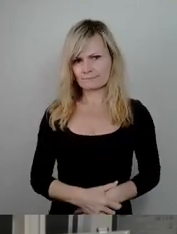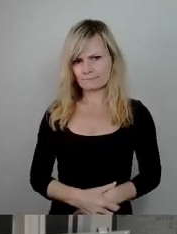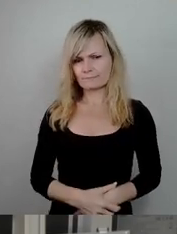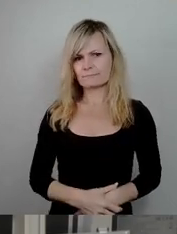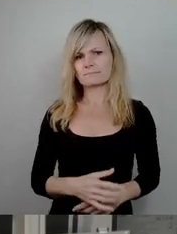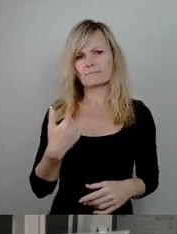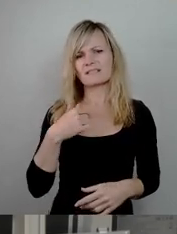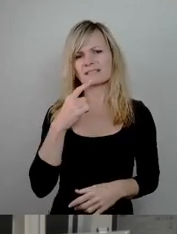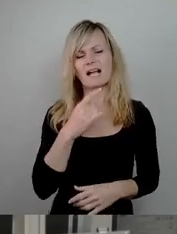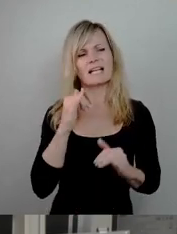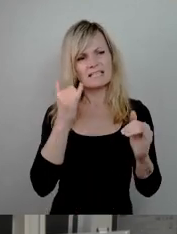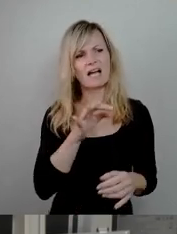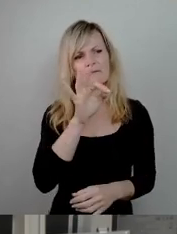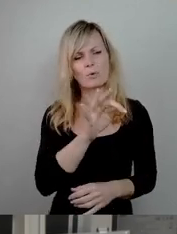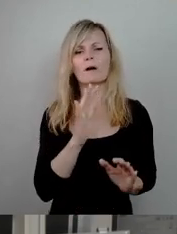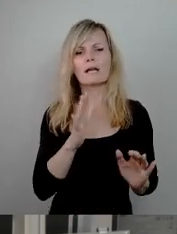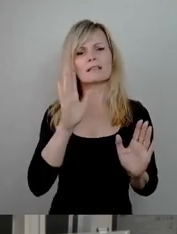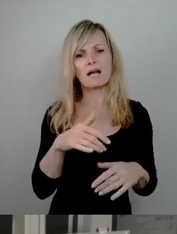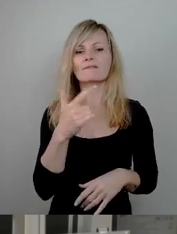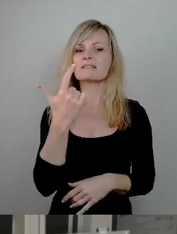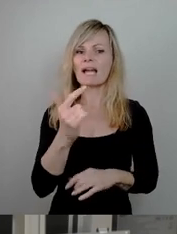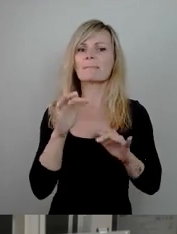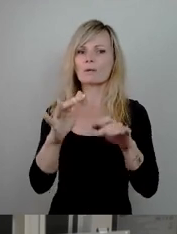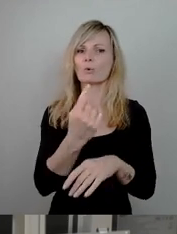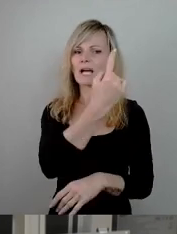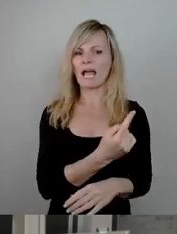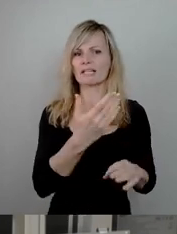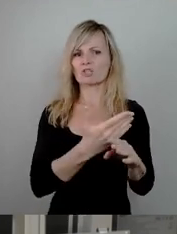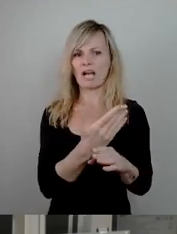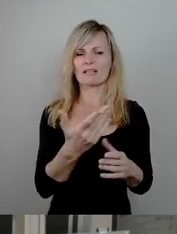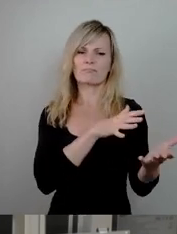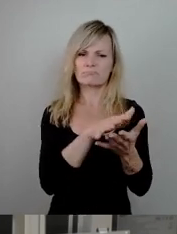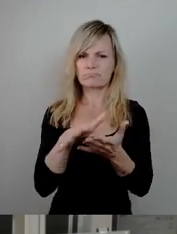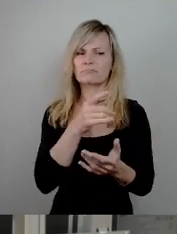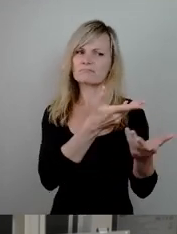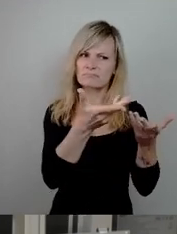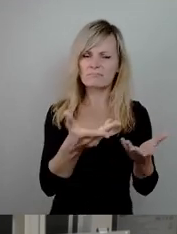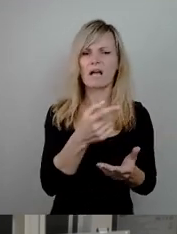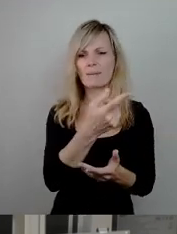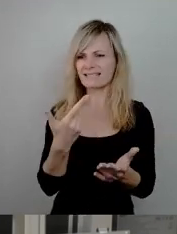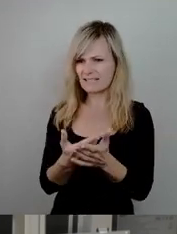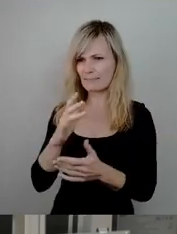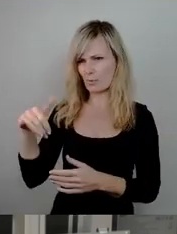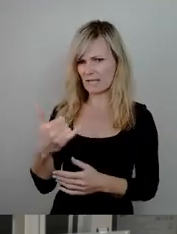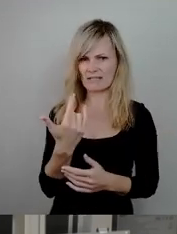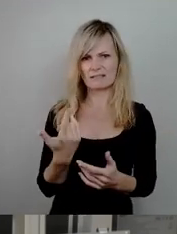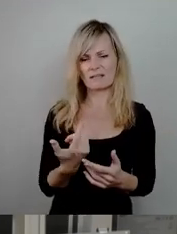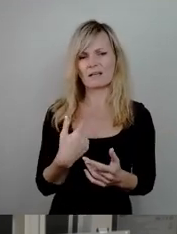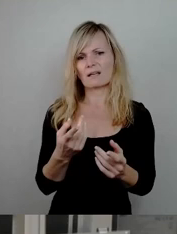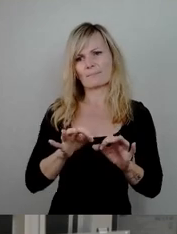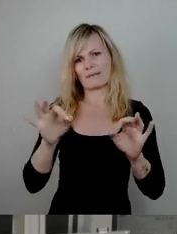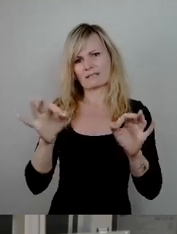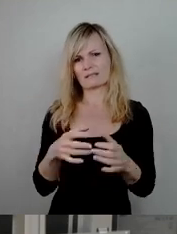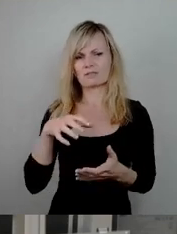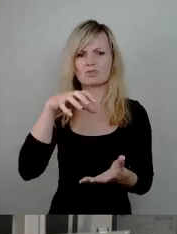Millionen zugestehen. Und wir glauben aber, dass es schon sinnvoll ist, auch bei so einem Projekt mit einer dritten, also die zwar auch städtisch ist